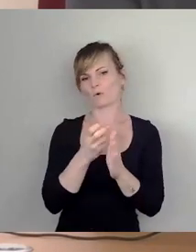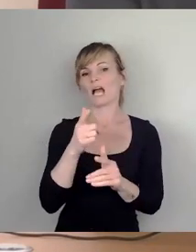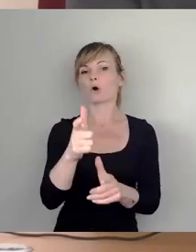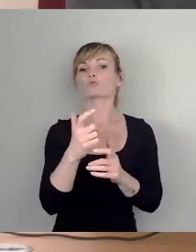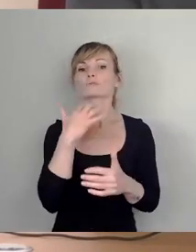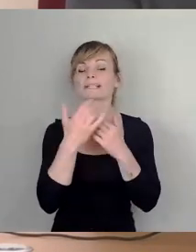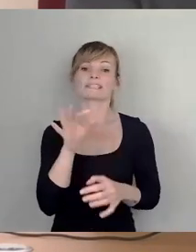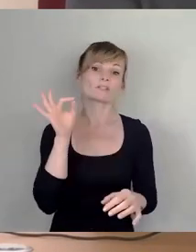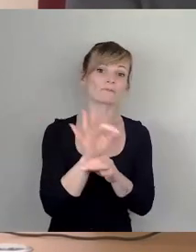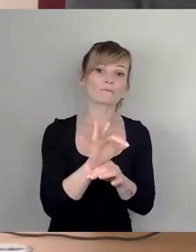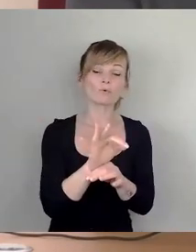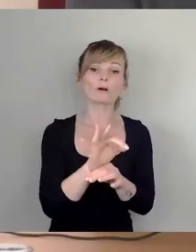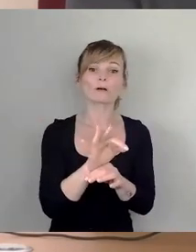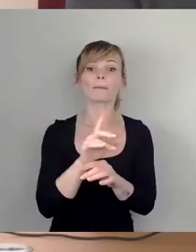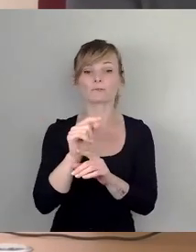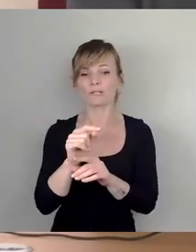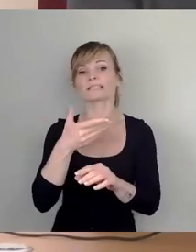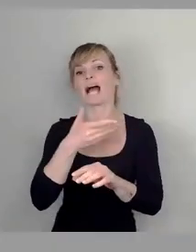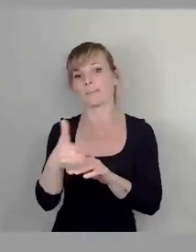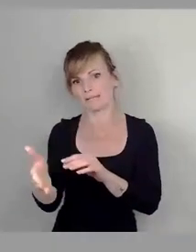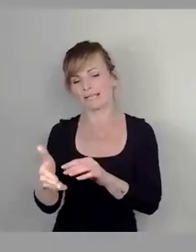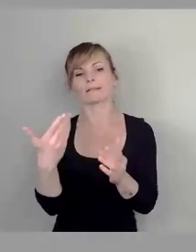ab. Ich bitte um das Stimmzeichen.